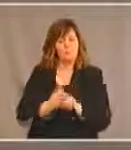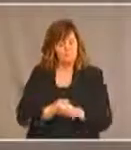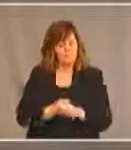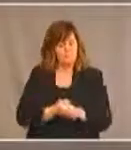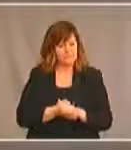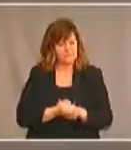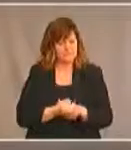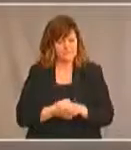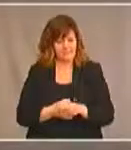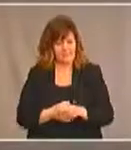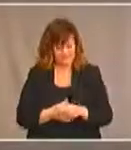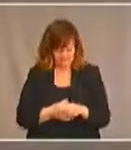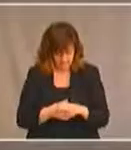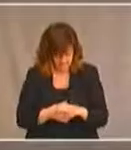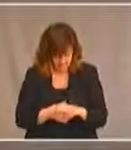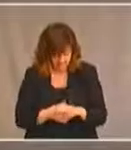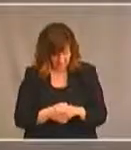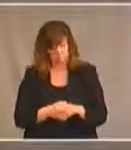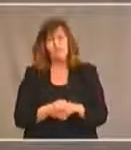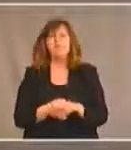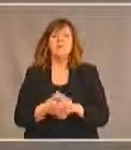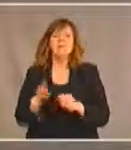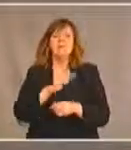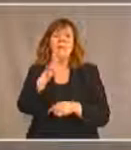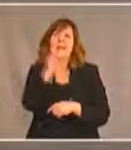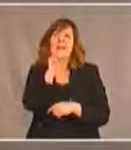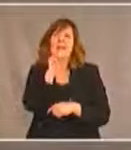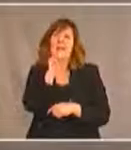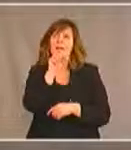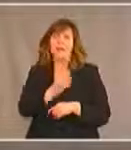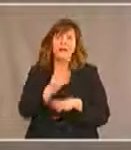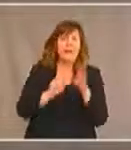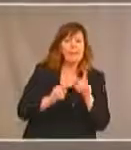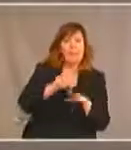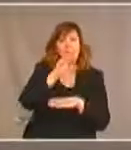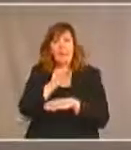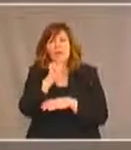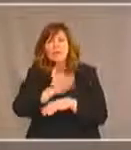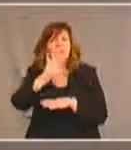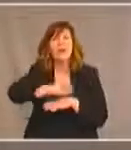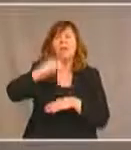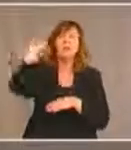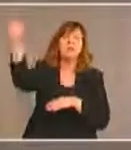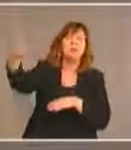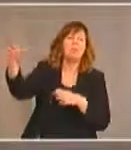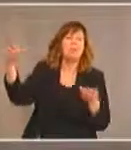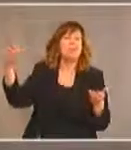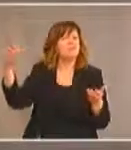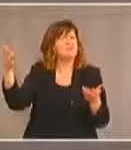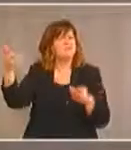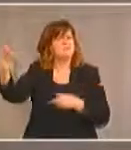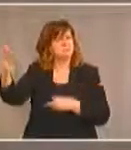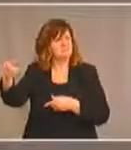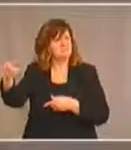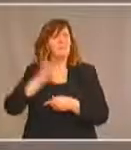En envoyant les aînés et les personnes âgées dans des installations de soins de longue durée peut avoir des effets dévastateurs